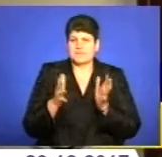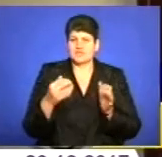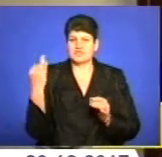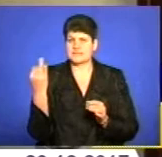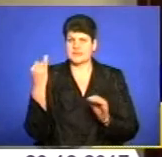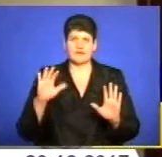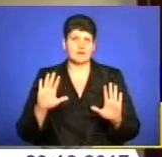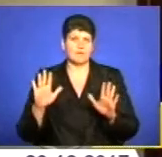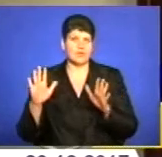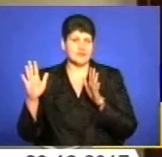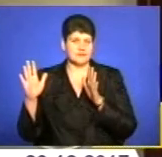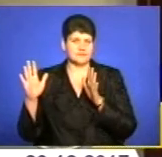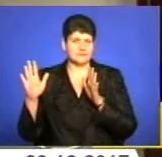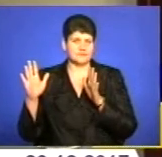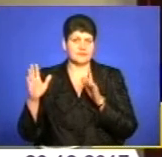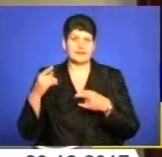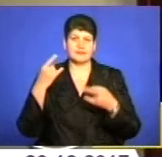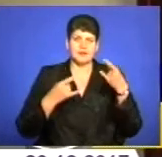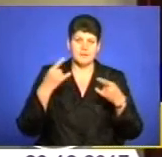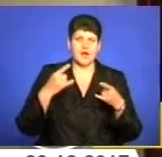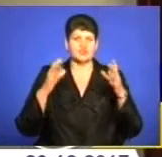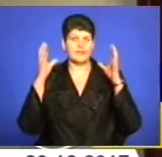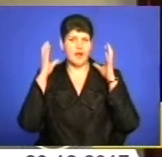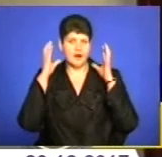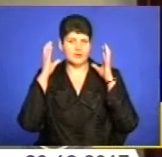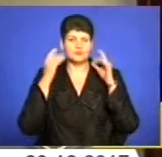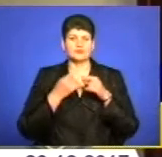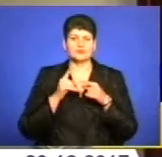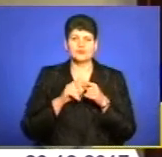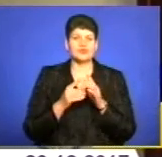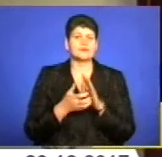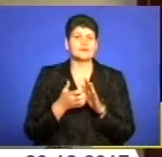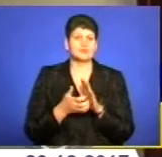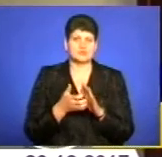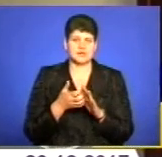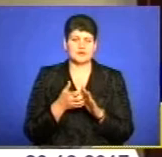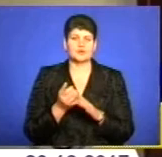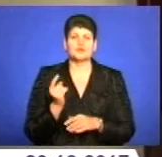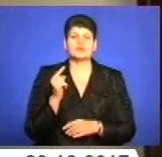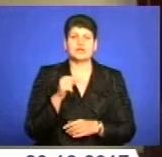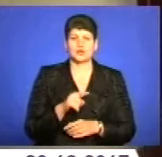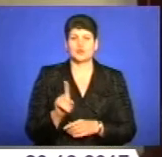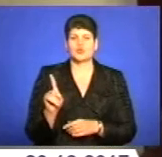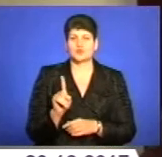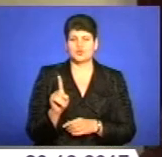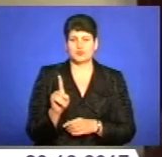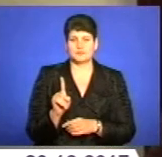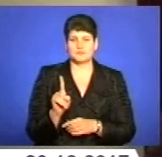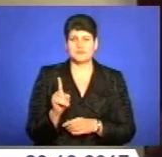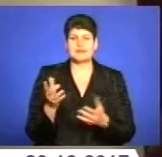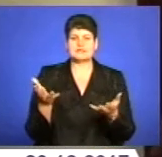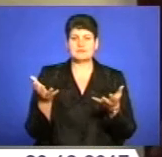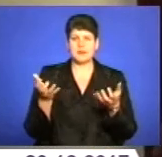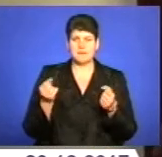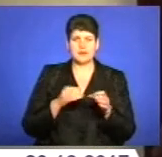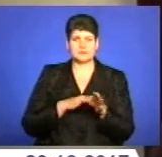подій, як на телебаченні, так і на радіо. Цього недостатньо, щоб сприймати його цілком